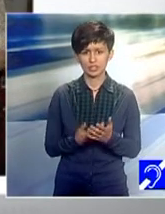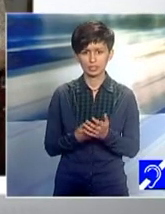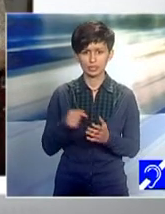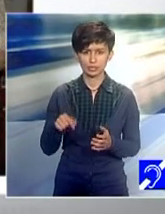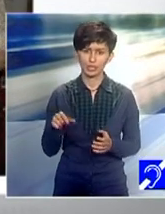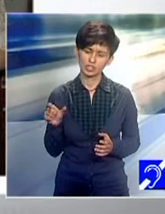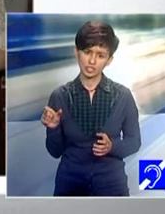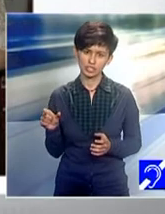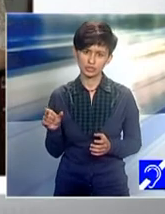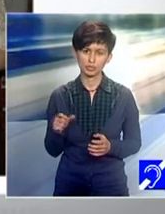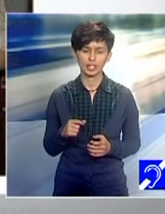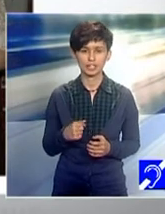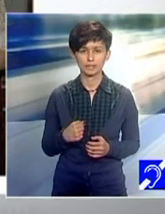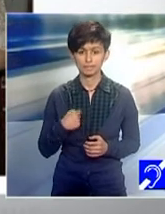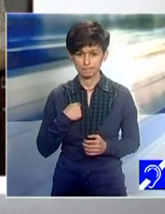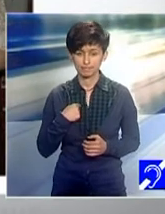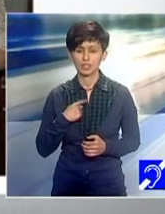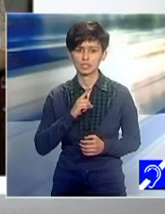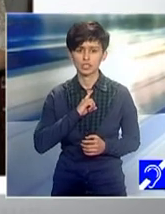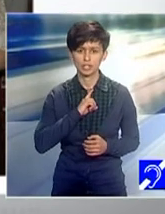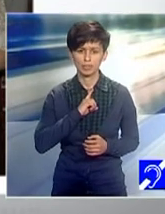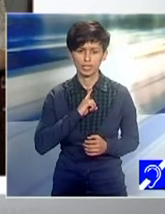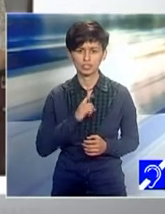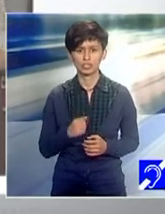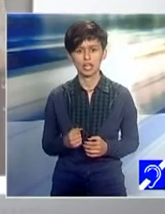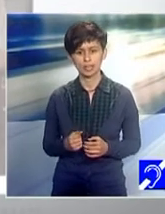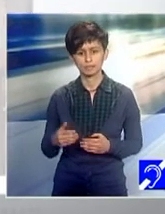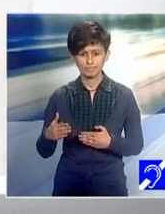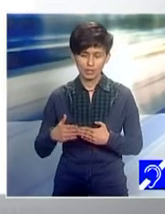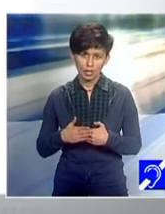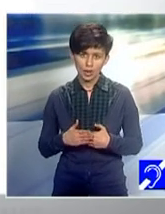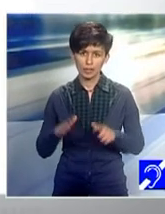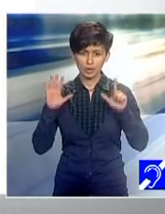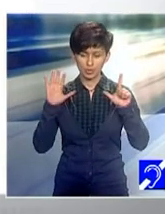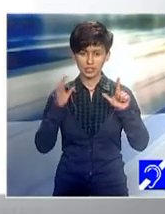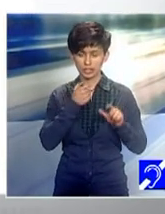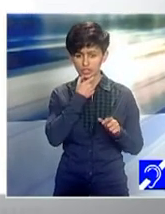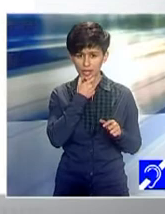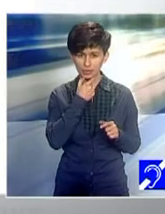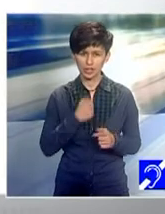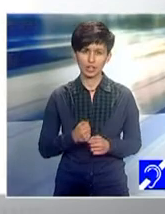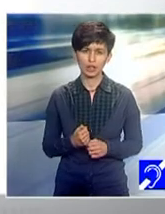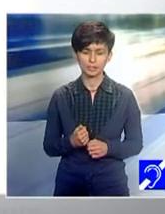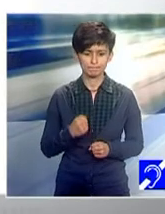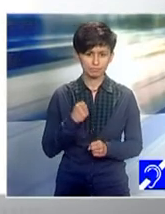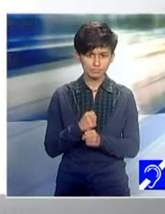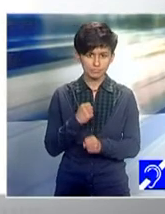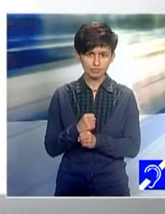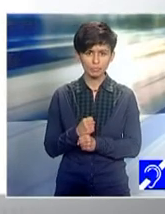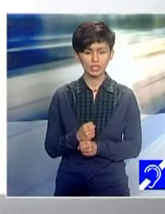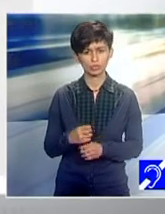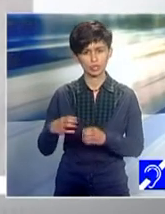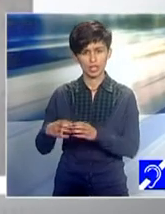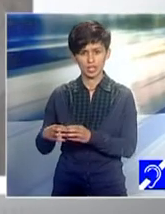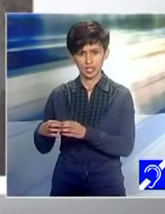subiect? Eu personal, de aproape șapte ani, mă ocup de minoritatea